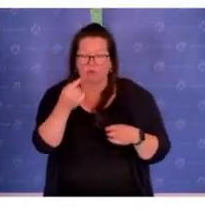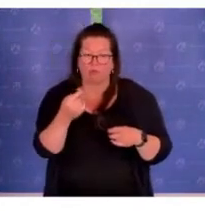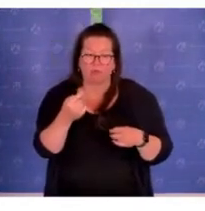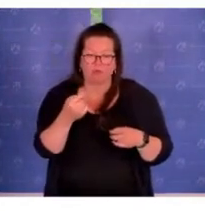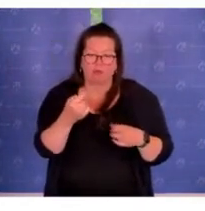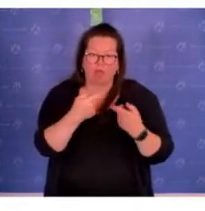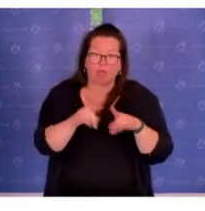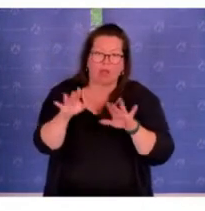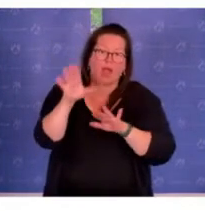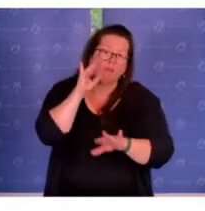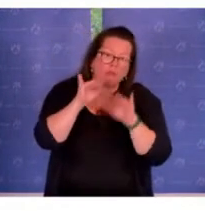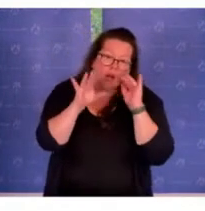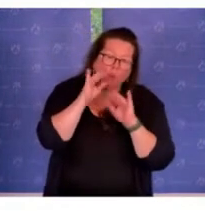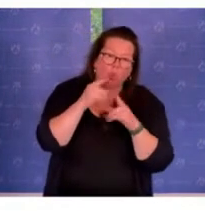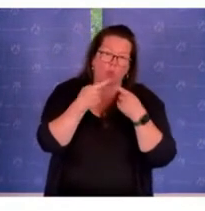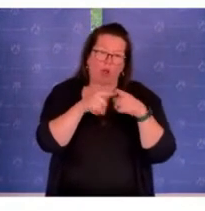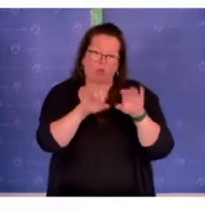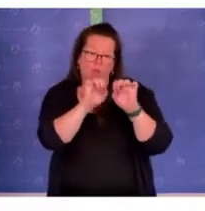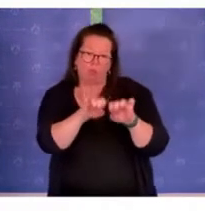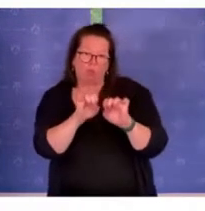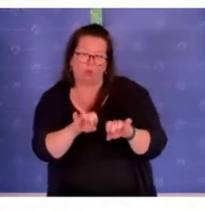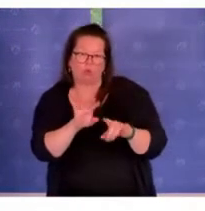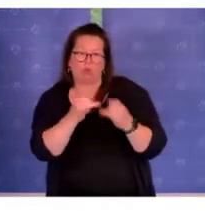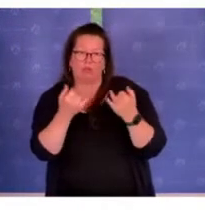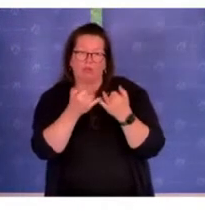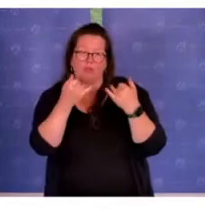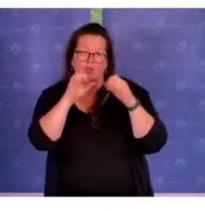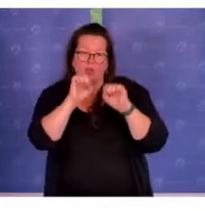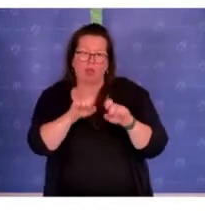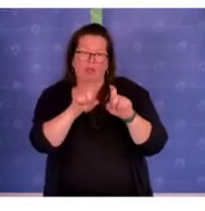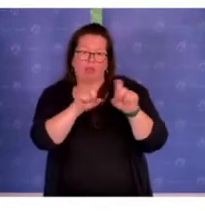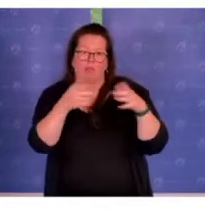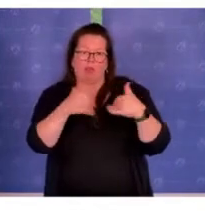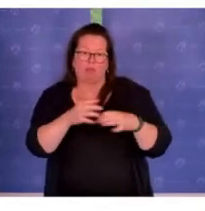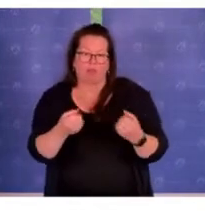Erfahrungen und Möglichkeiten gibt, wie man das Thema weiter stärken kann. Dankeschön.